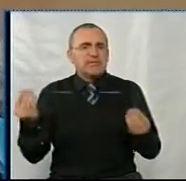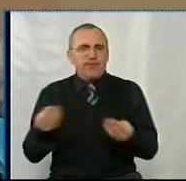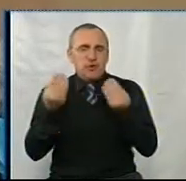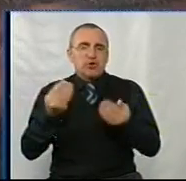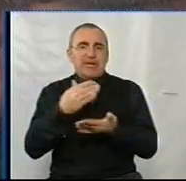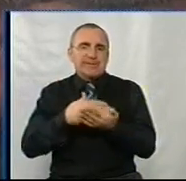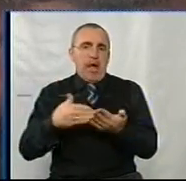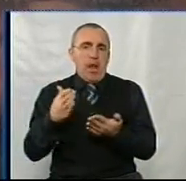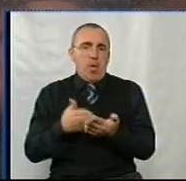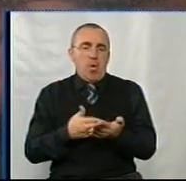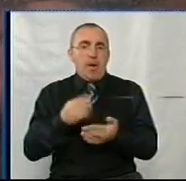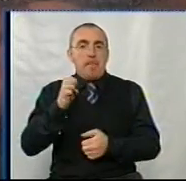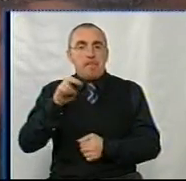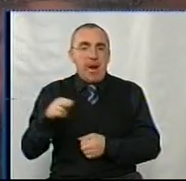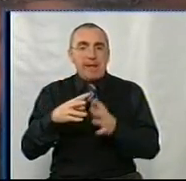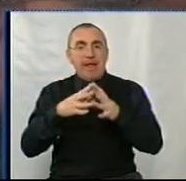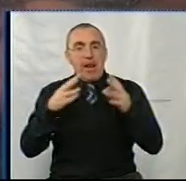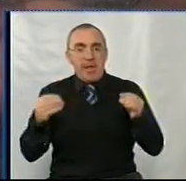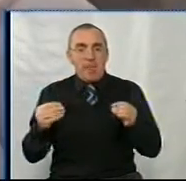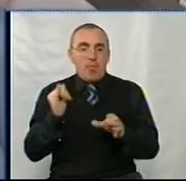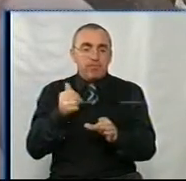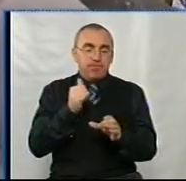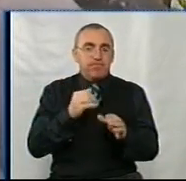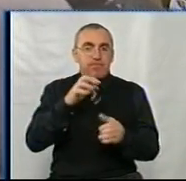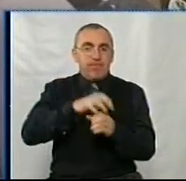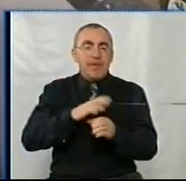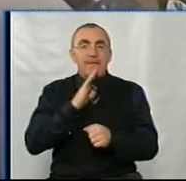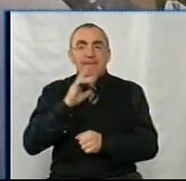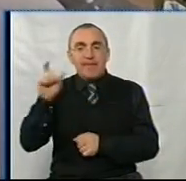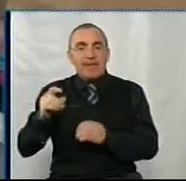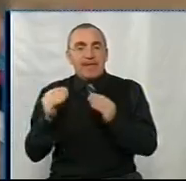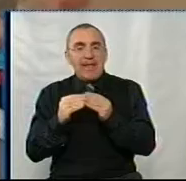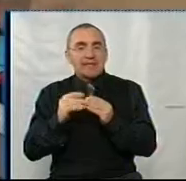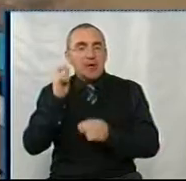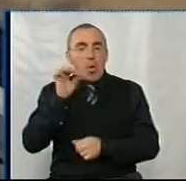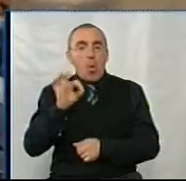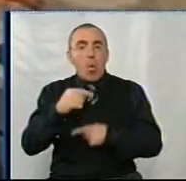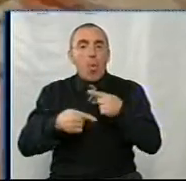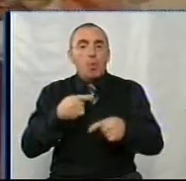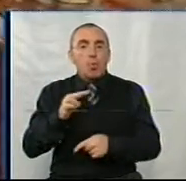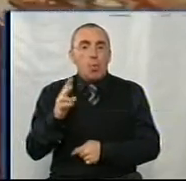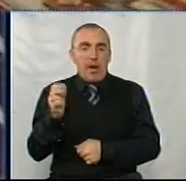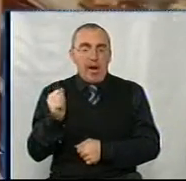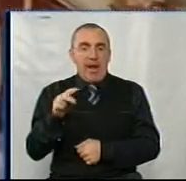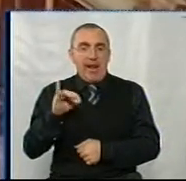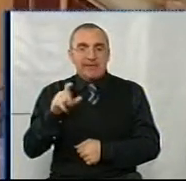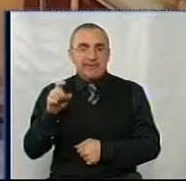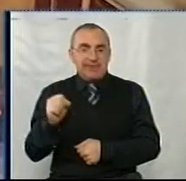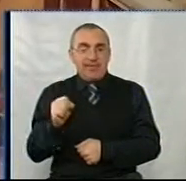сало. Мед з лимоном розливати у банки допомагає 10-річна онука Ліза. А в 2014 році